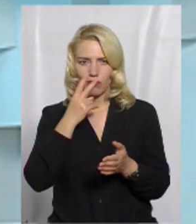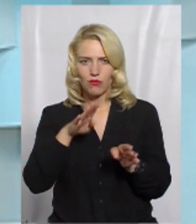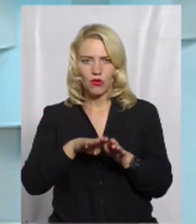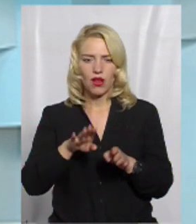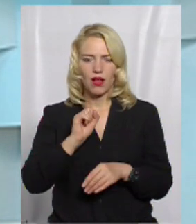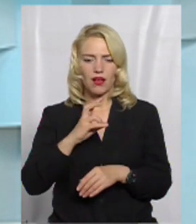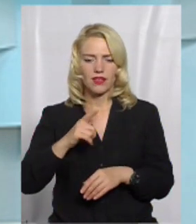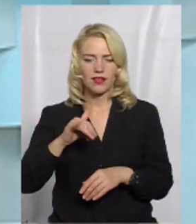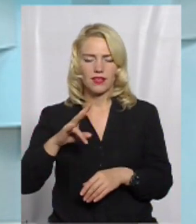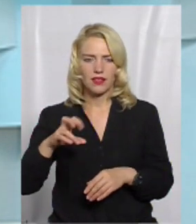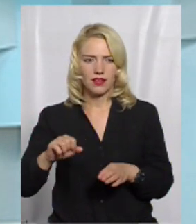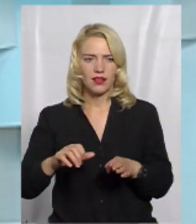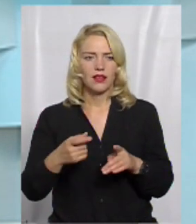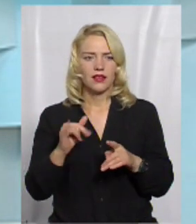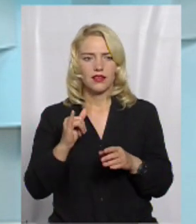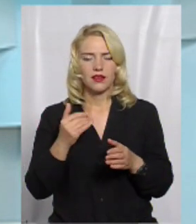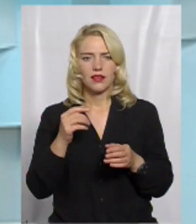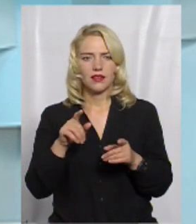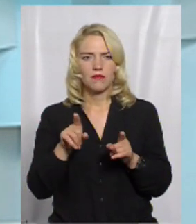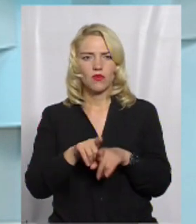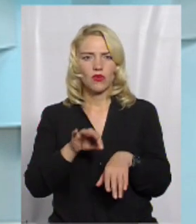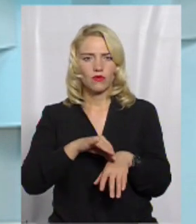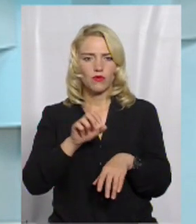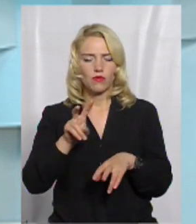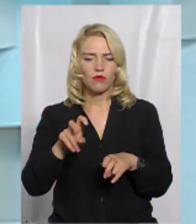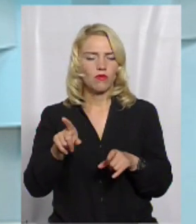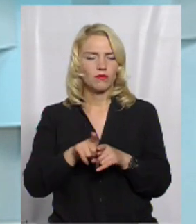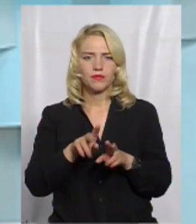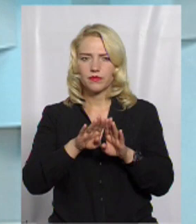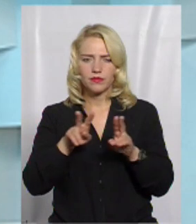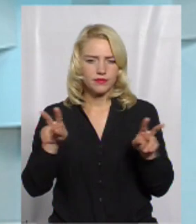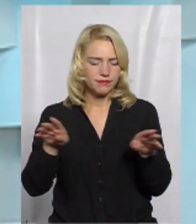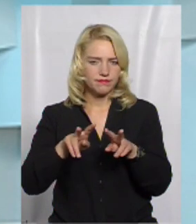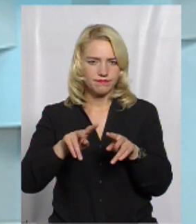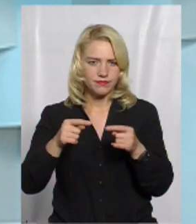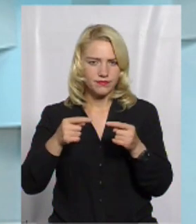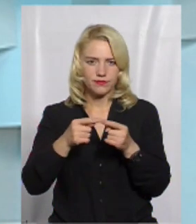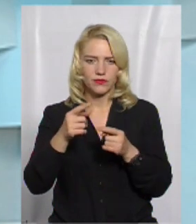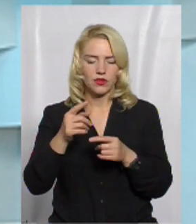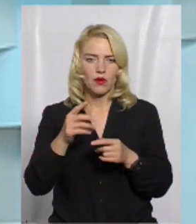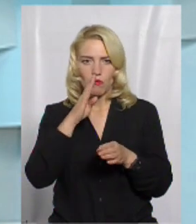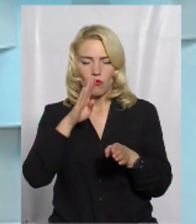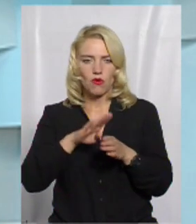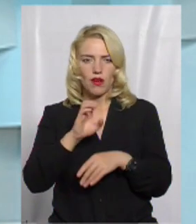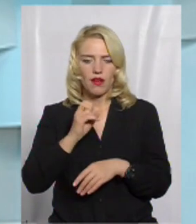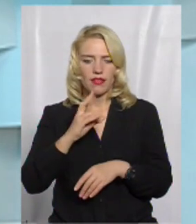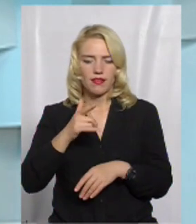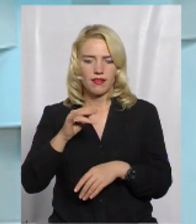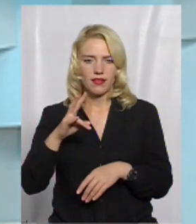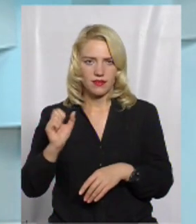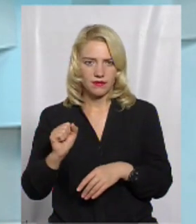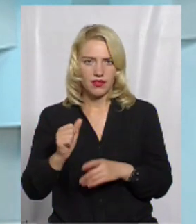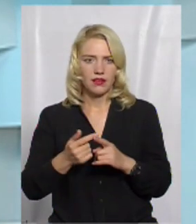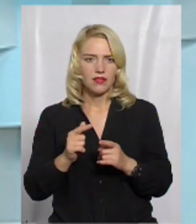такі симптоми, які можуть бути і при любій ангіні. І люба ангіна – це прояв,